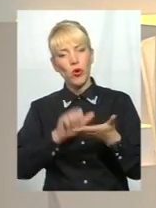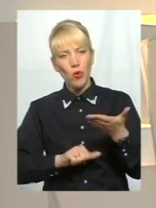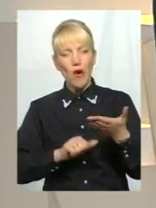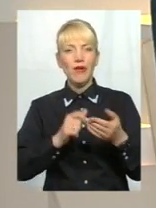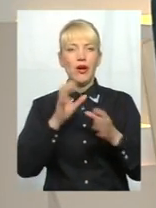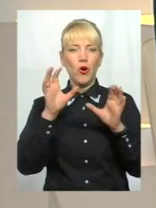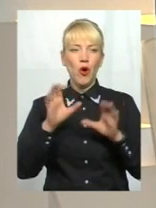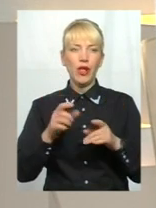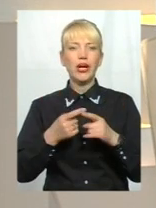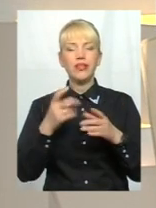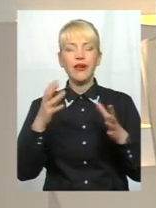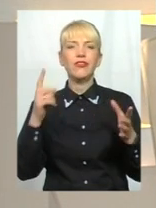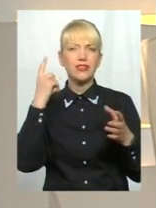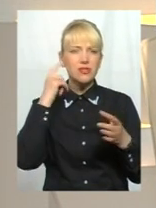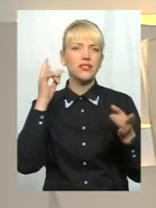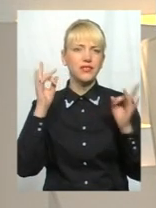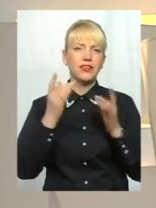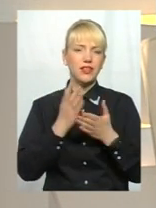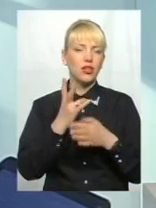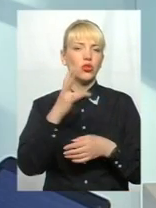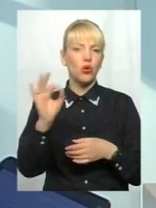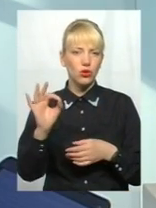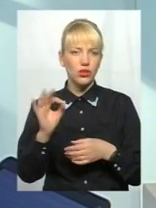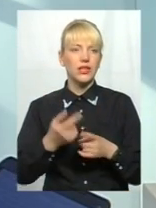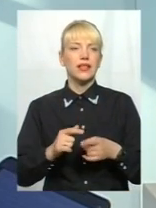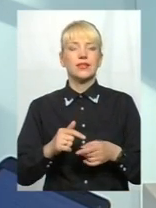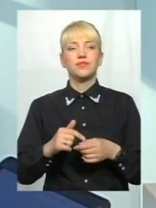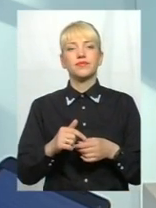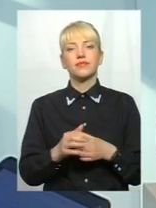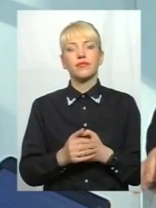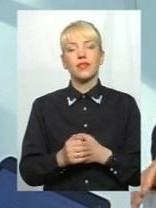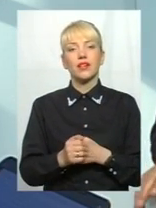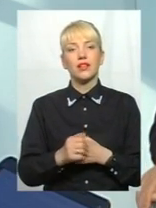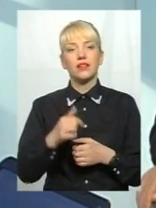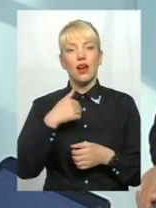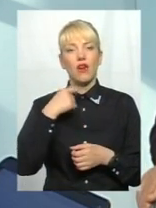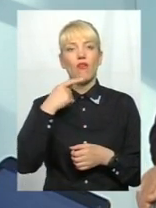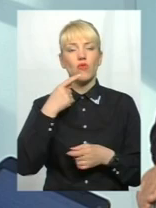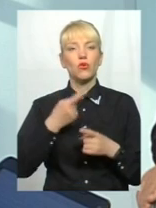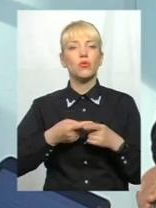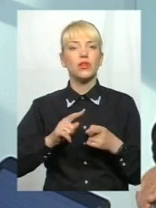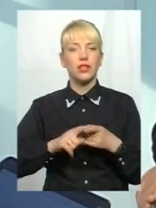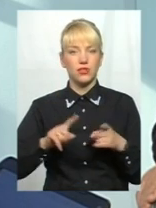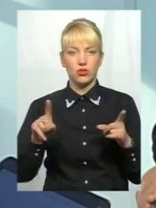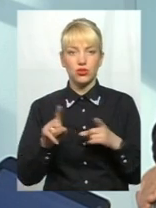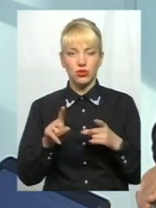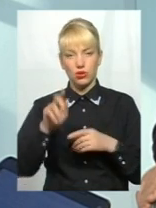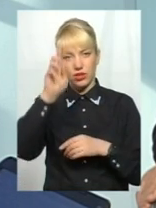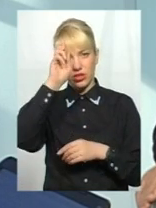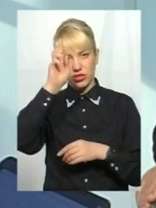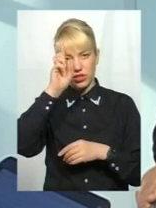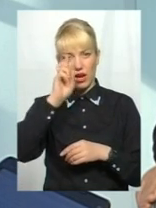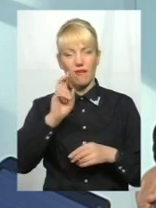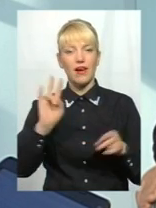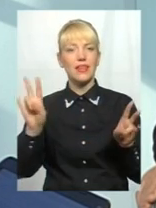ця вся ідея, але... Тут я так, ліберальний, більше такому ідеологічному сенсі кажу, тому плані, що держава не